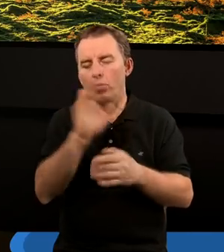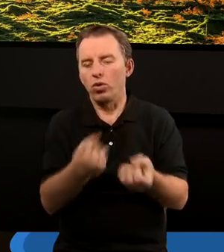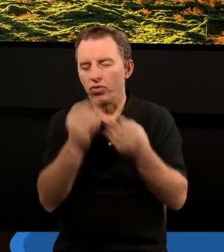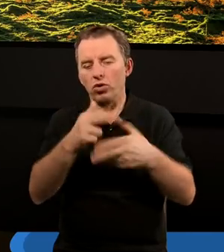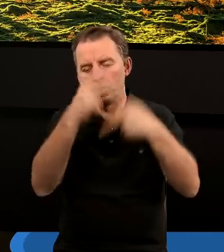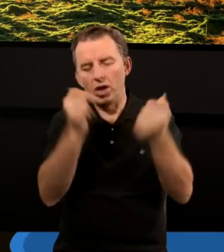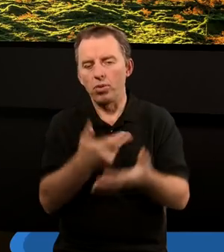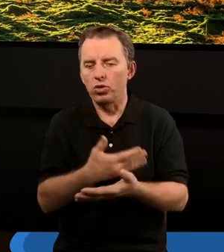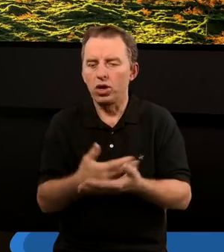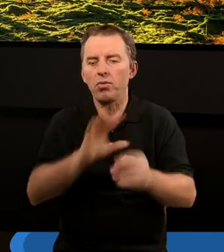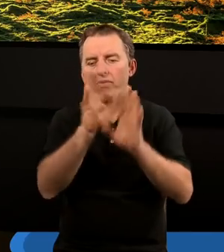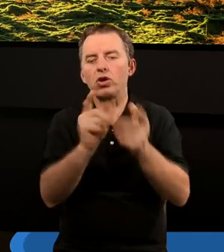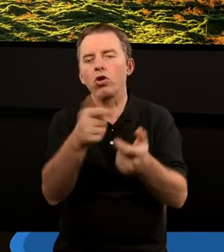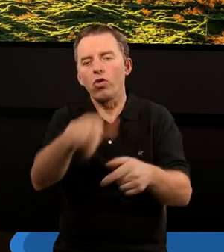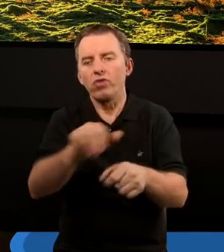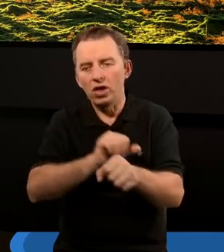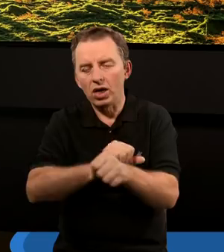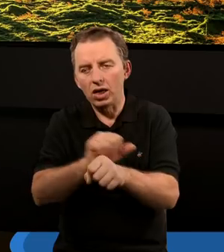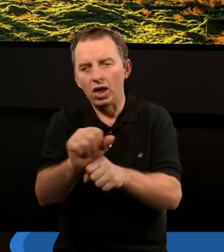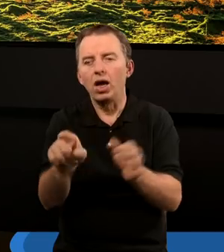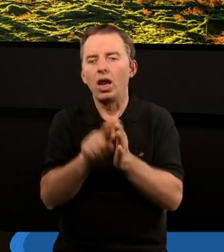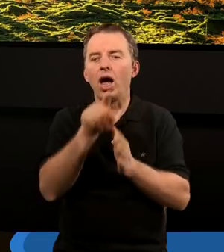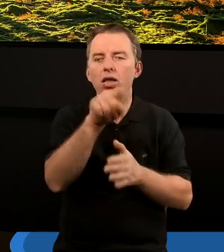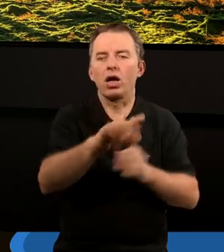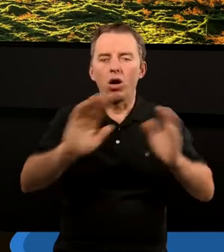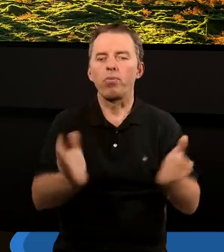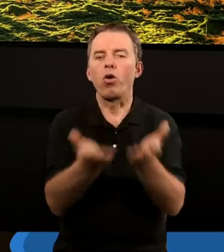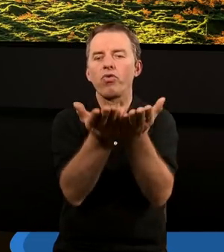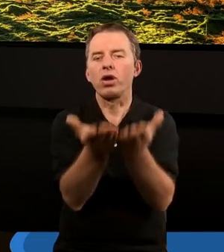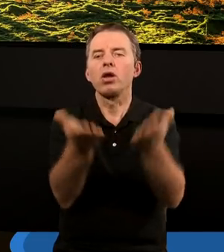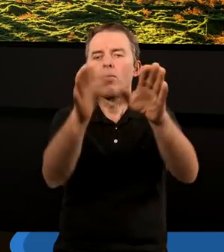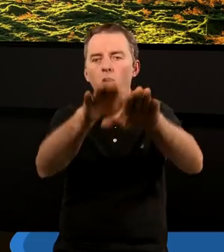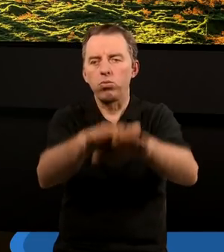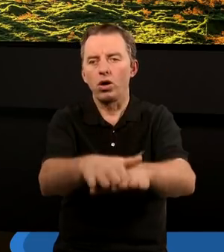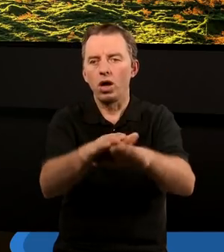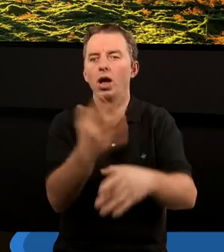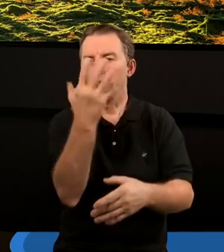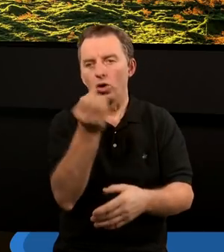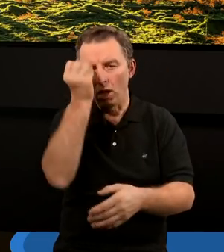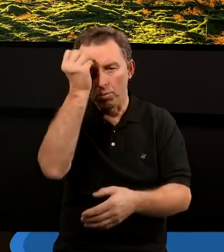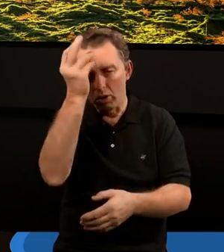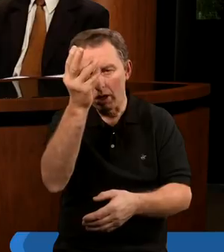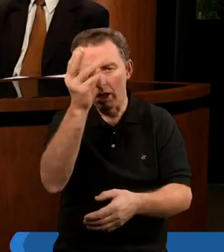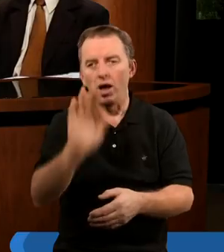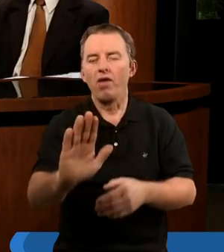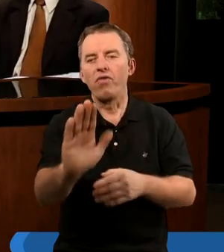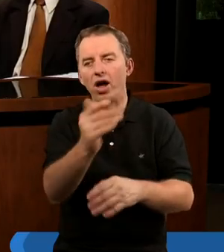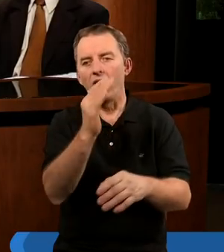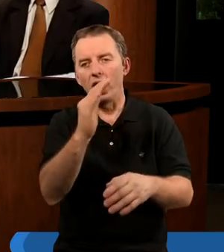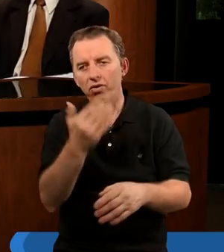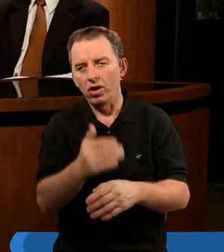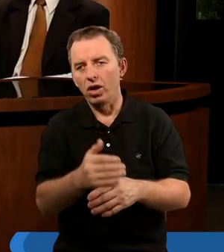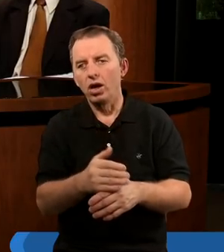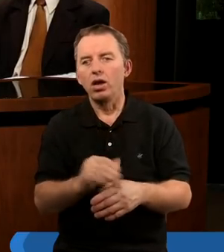niebo i ziemię i wszystko, co w nich jest. I dlatego go poświęcił i pobłogosławił. A w V Mojżeszowej jest wezwanie do